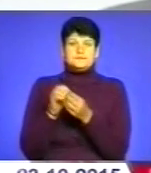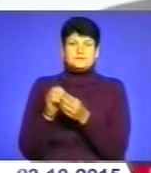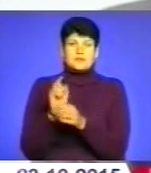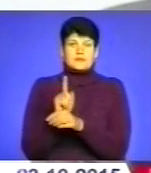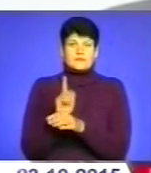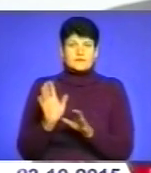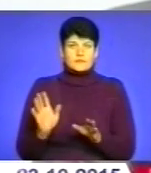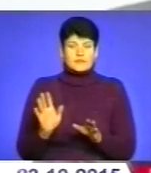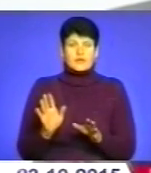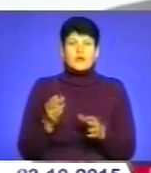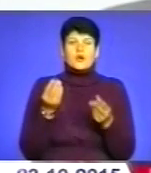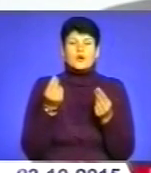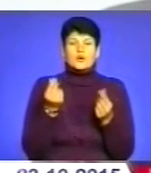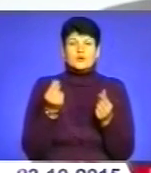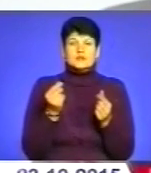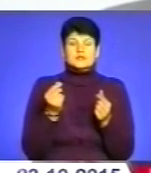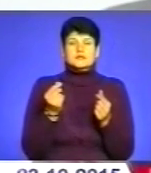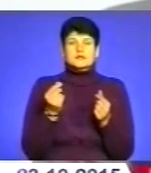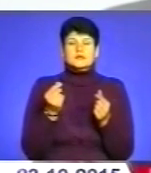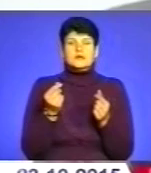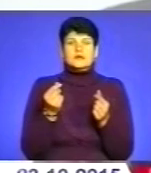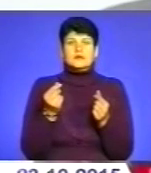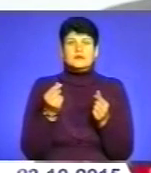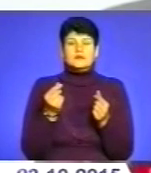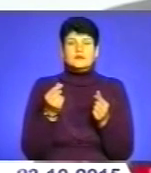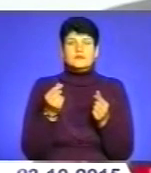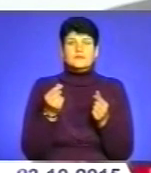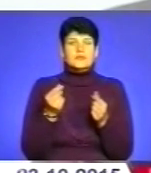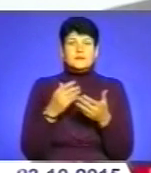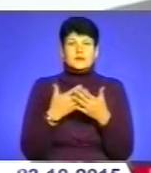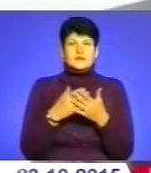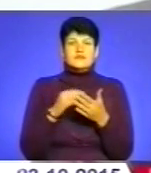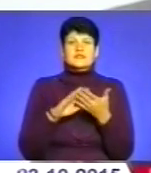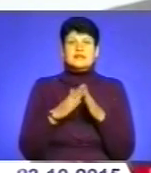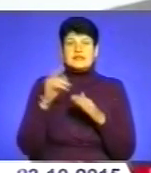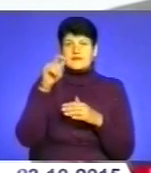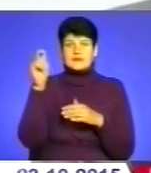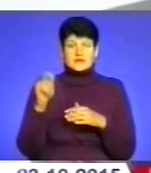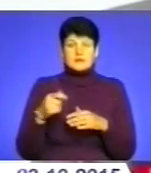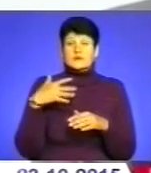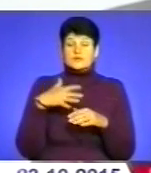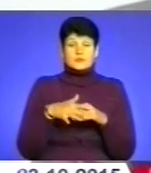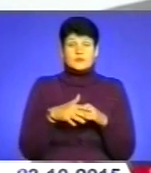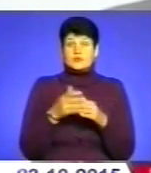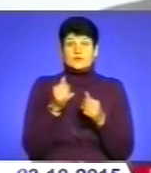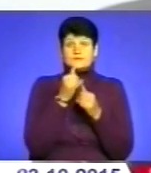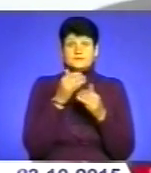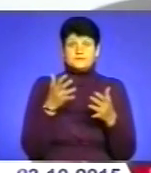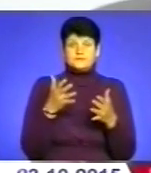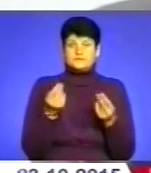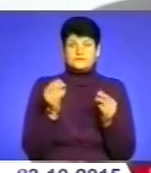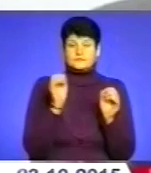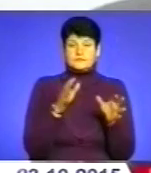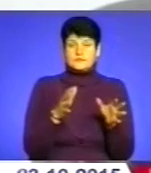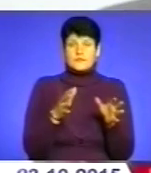Гроші не підуть туди, де ми встанні війни, самі розумієте, знаходимося з нашим сусідом. Гроші не